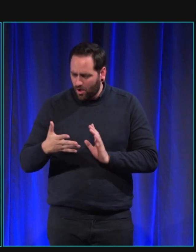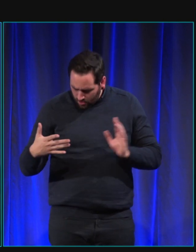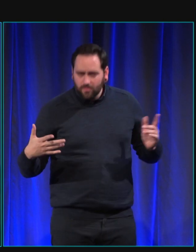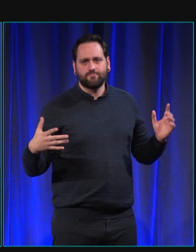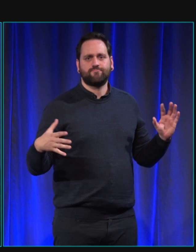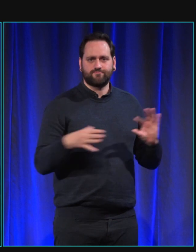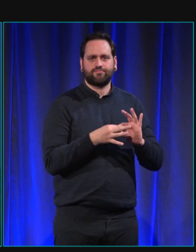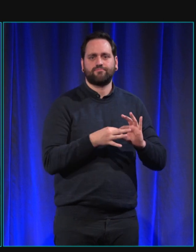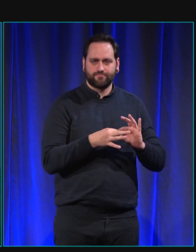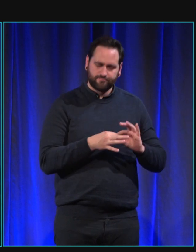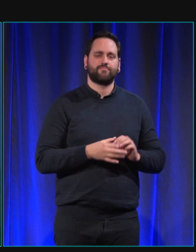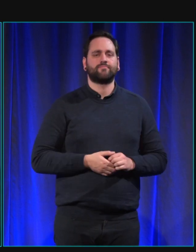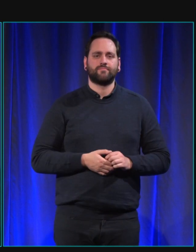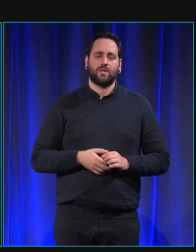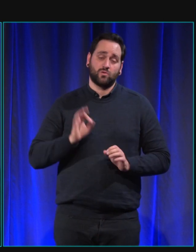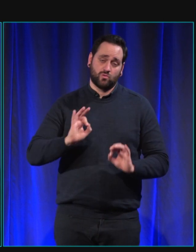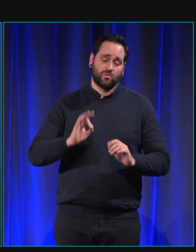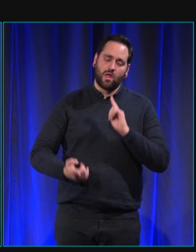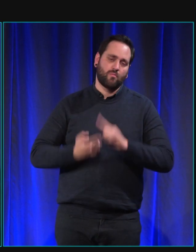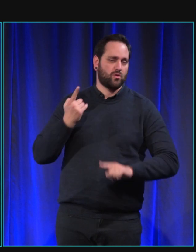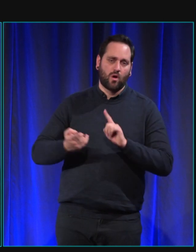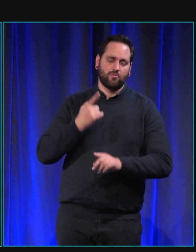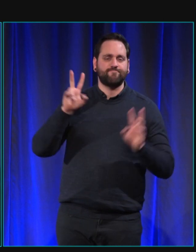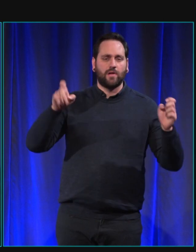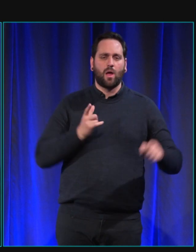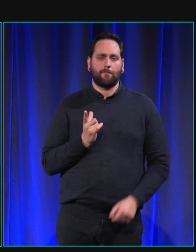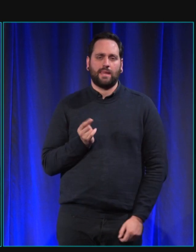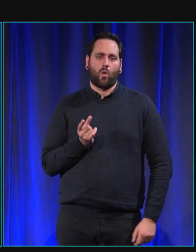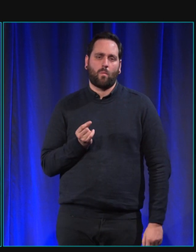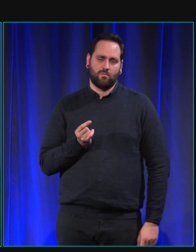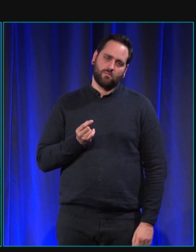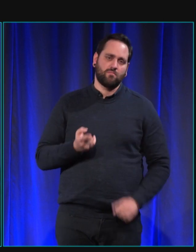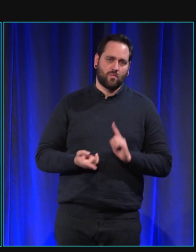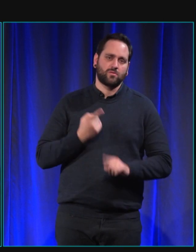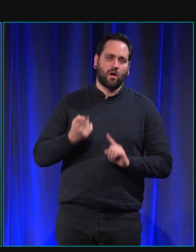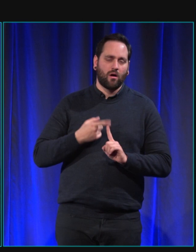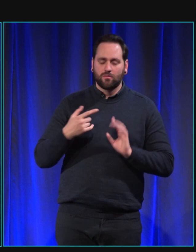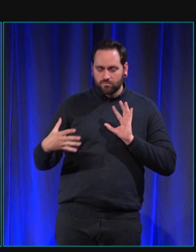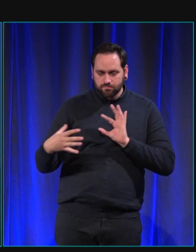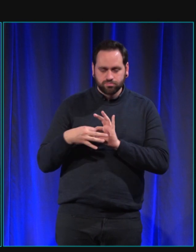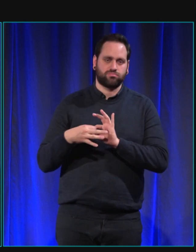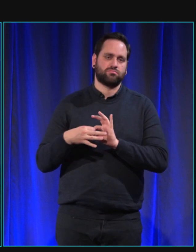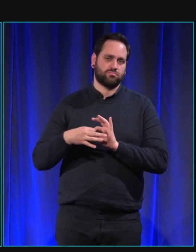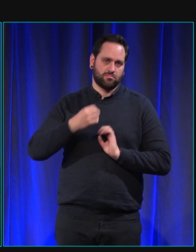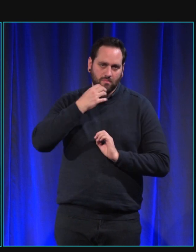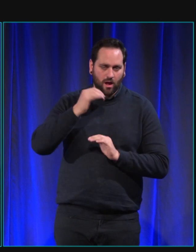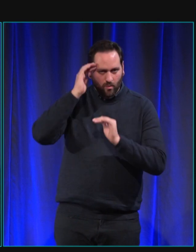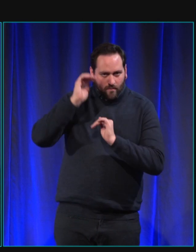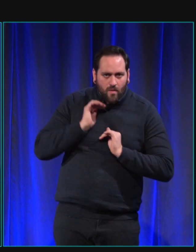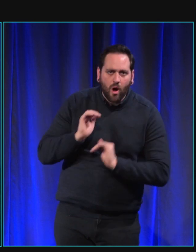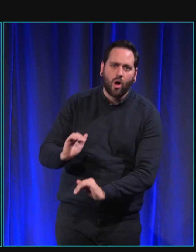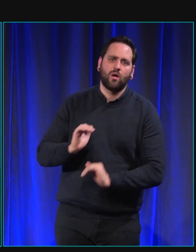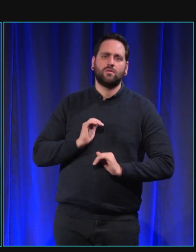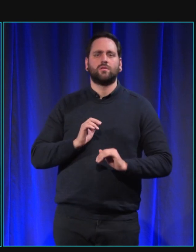bonne adéquation pour que le binôme fonctionne bien s'il n'y a pas de complicité entre nous s'il n'y a pas un style de vie qui